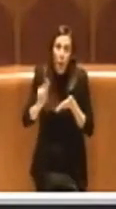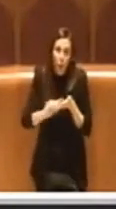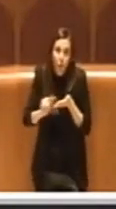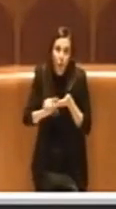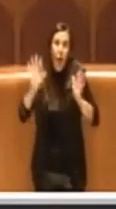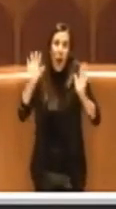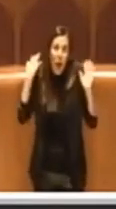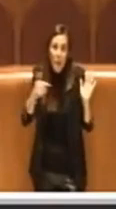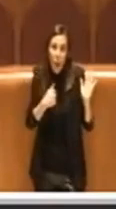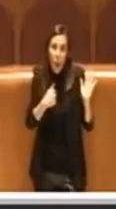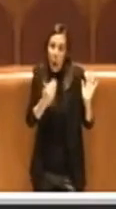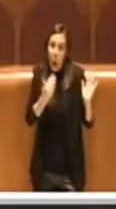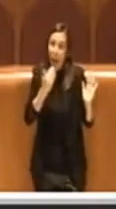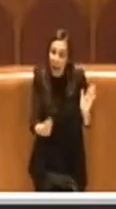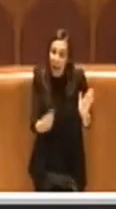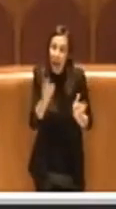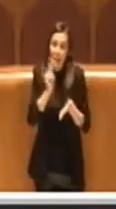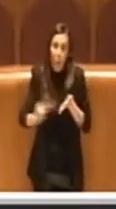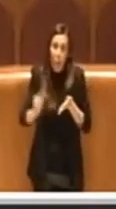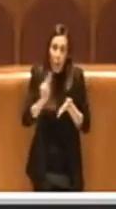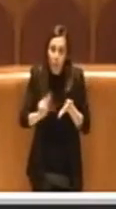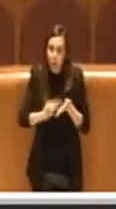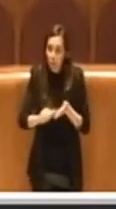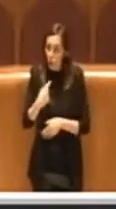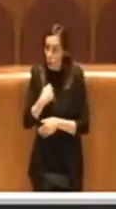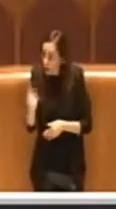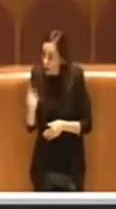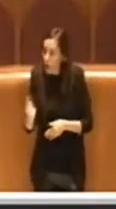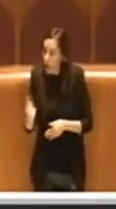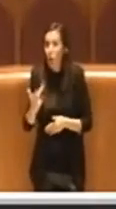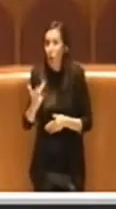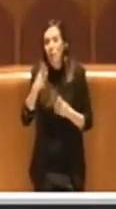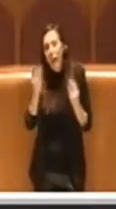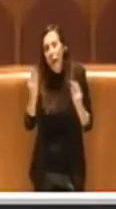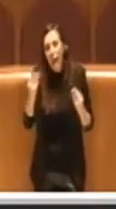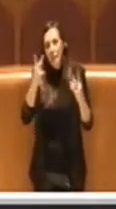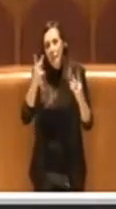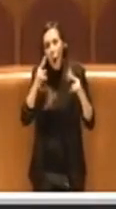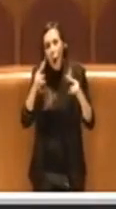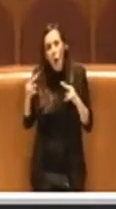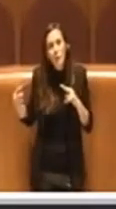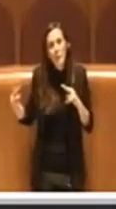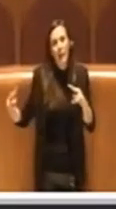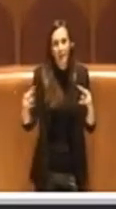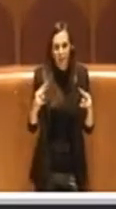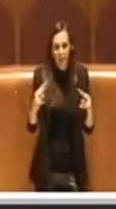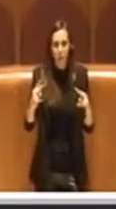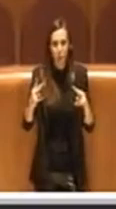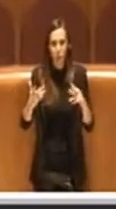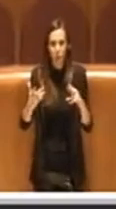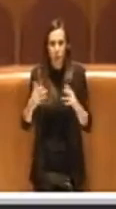tante osservazioni, la maggior parte delle quali la quale